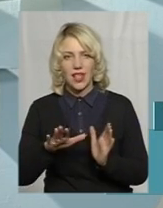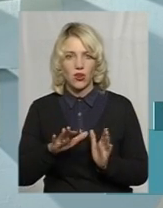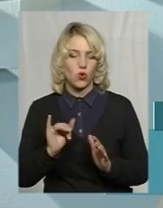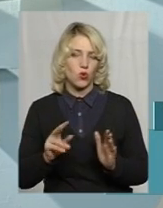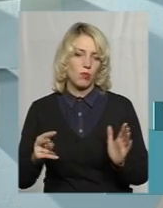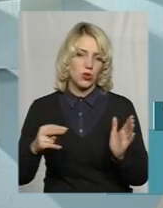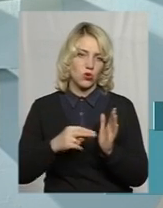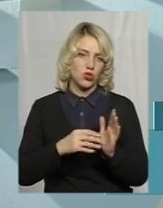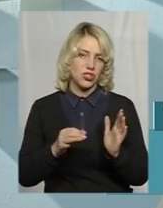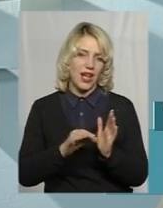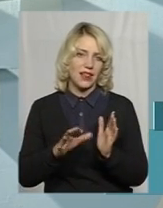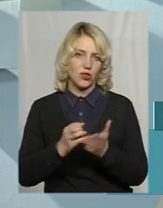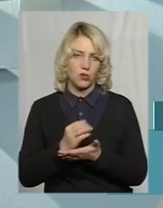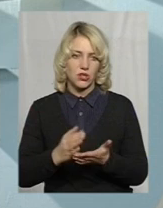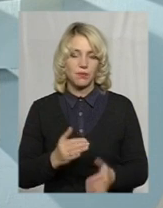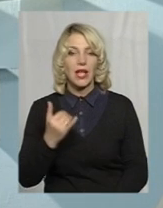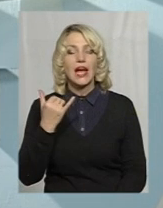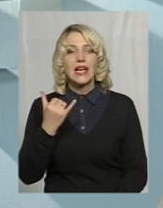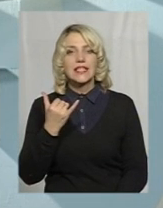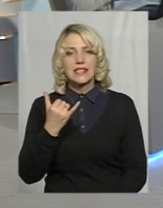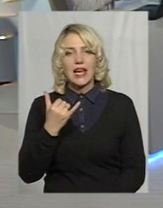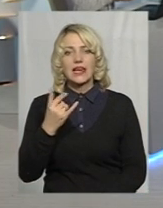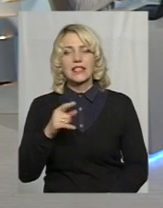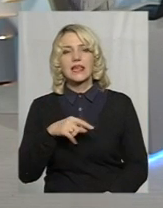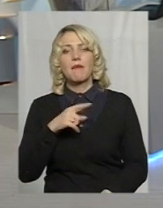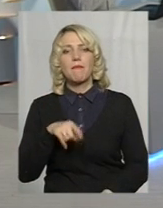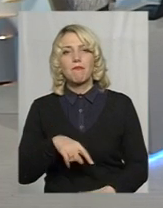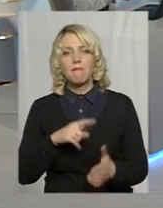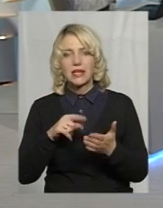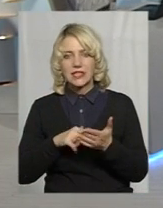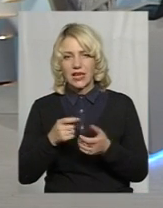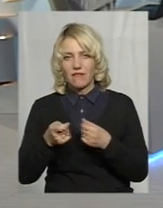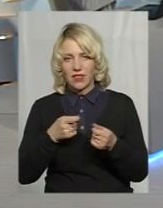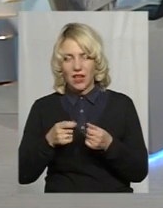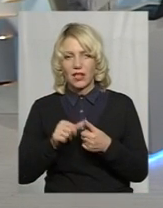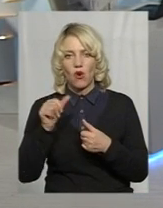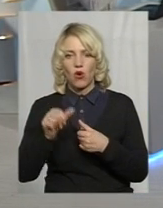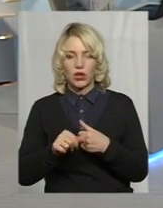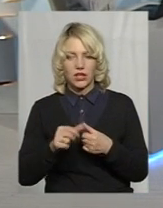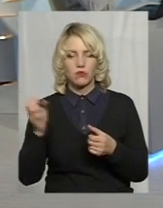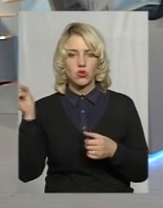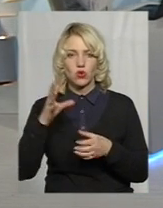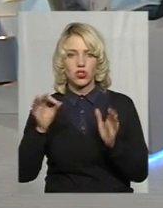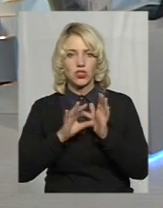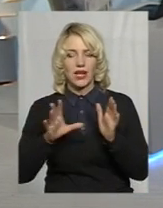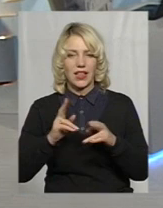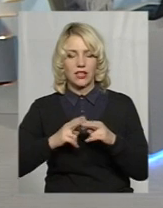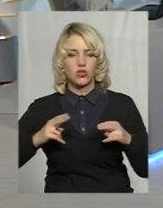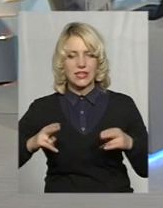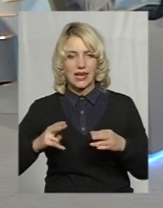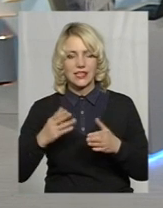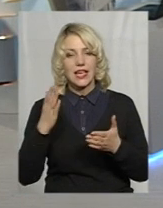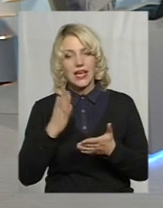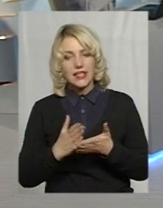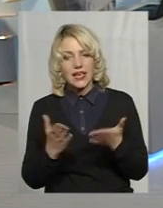А зараз міська влада, крім сонячних електростанцій, є якісь